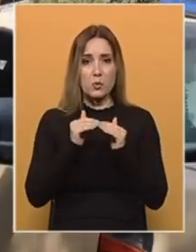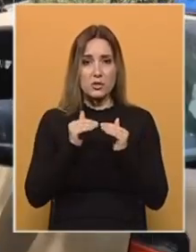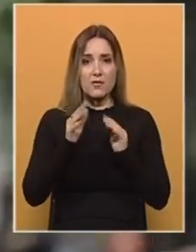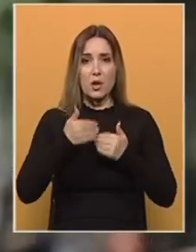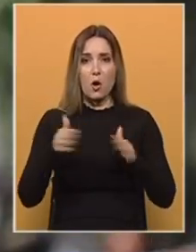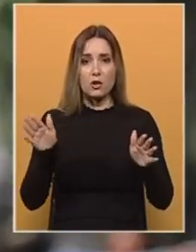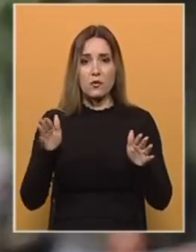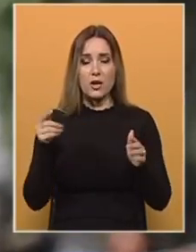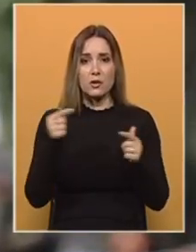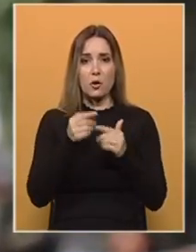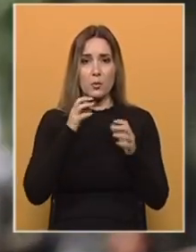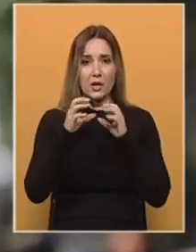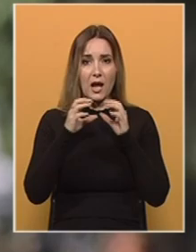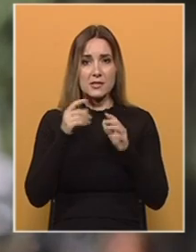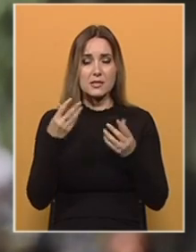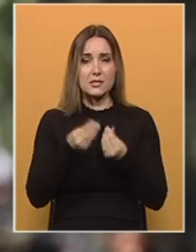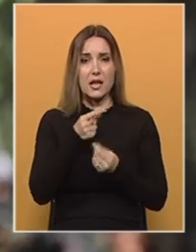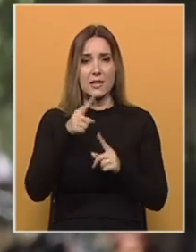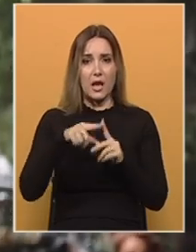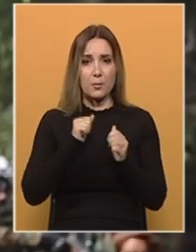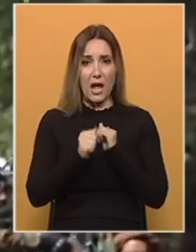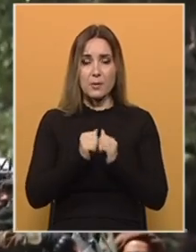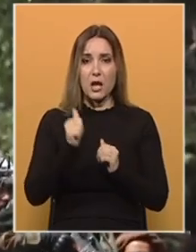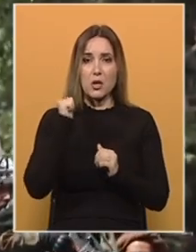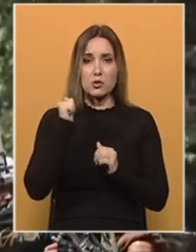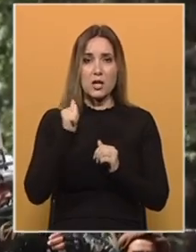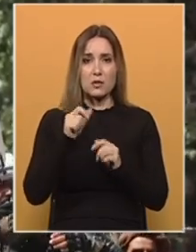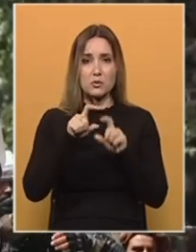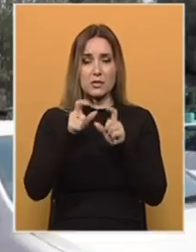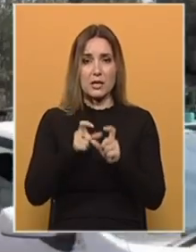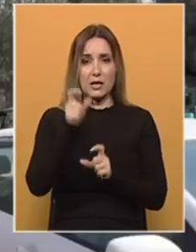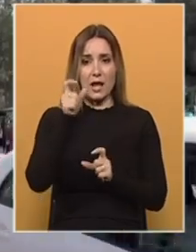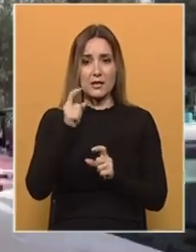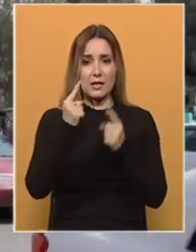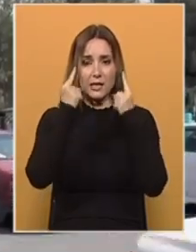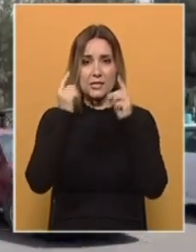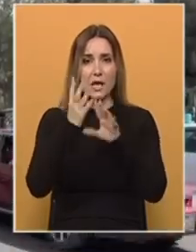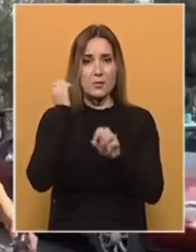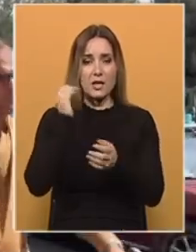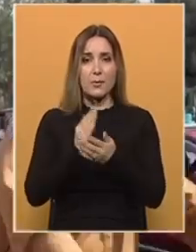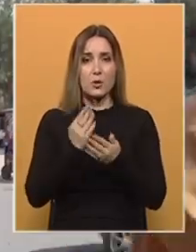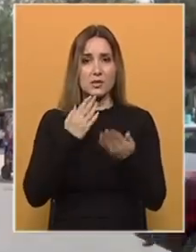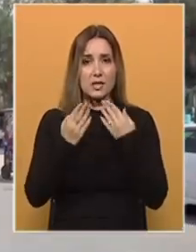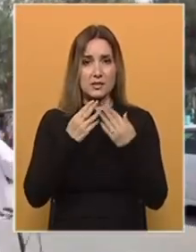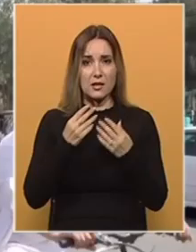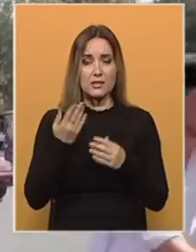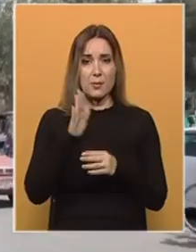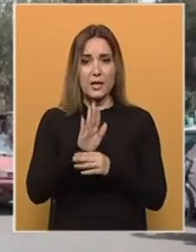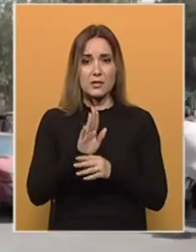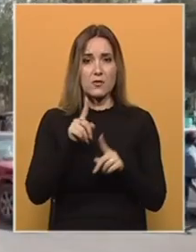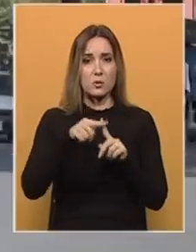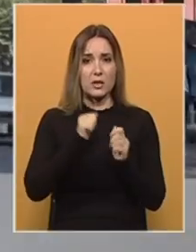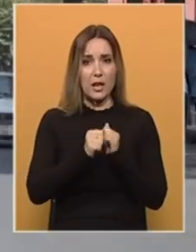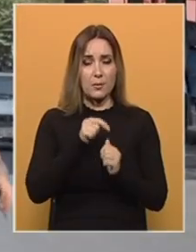otvoren kanal komunikacije sa Talibanima. Jučer je u zgradi Kineske ambasade u Kabulu održan sastanak ambasadora sa predstavnicima